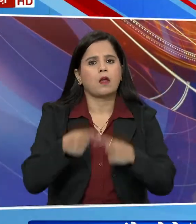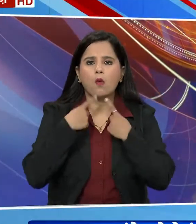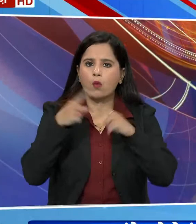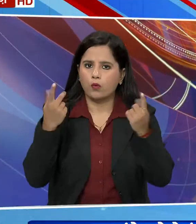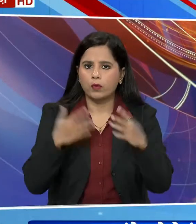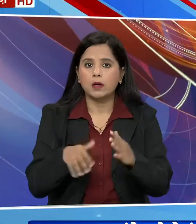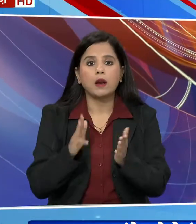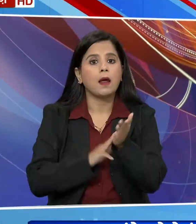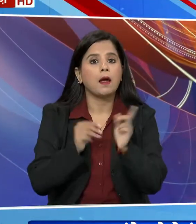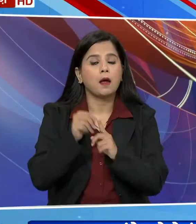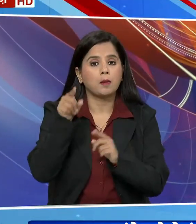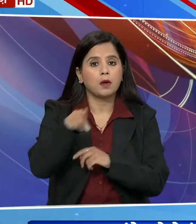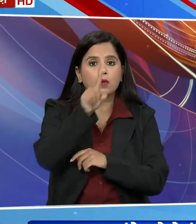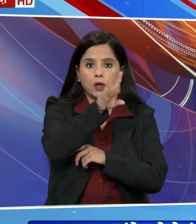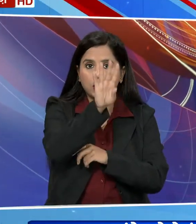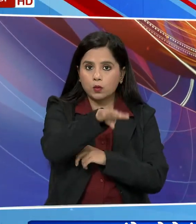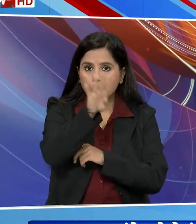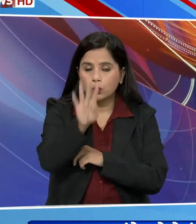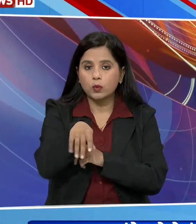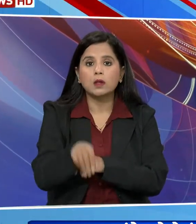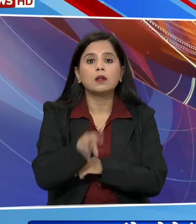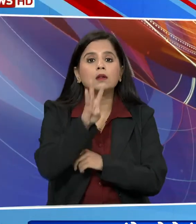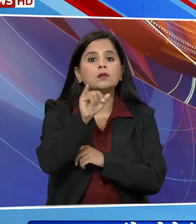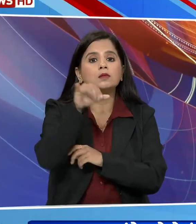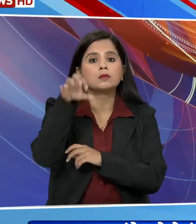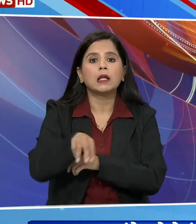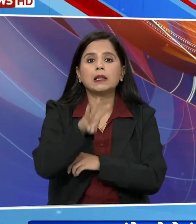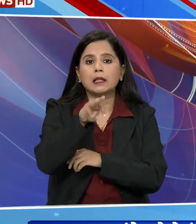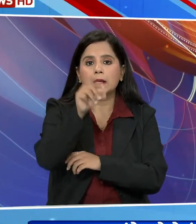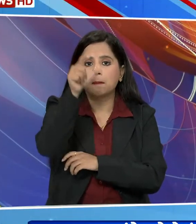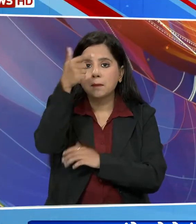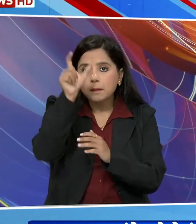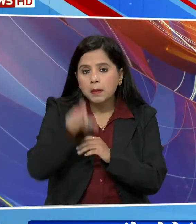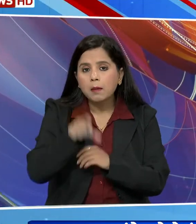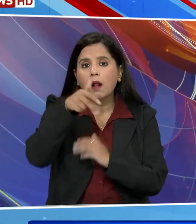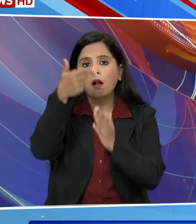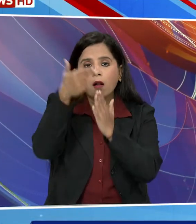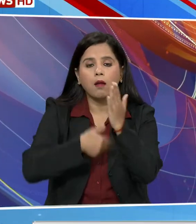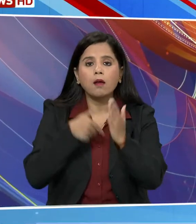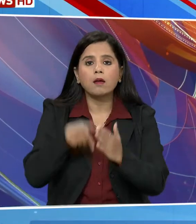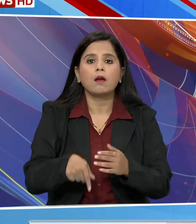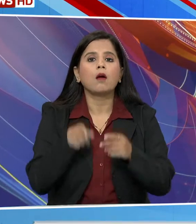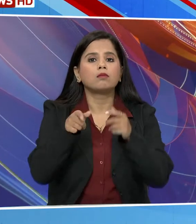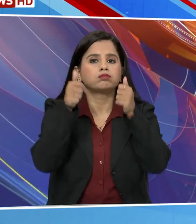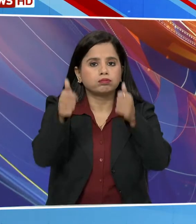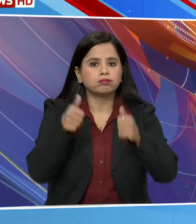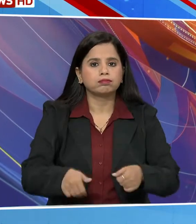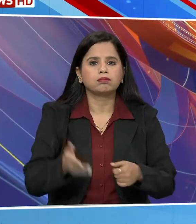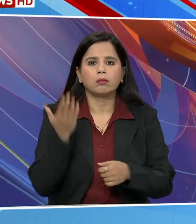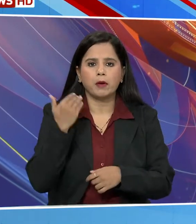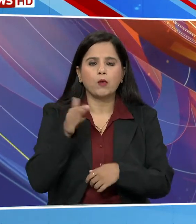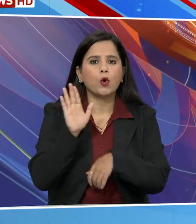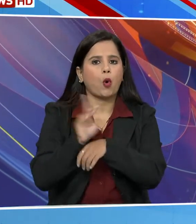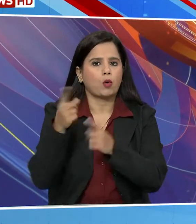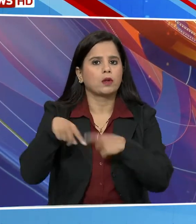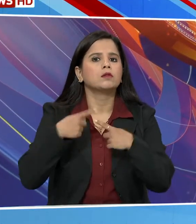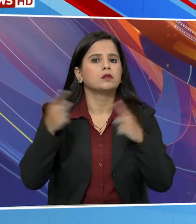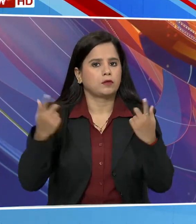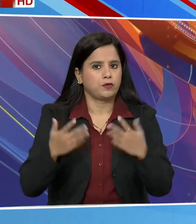दी मध्यप्रदेश के 144 शतीव कर के लिए 30 उमीदवारों की सूची को जारी किया गया है